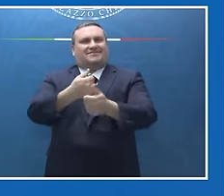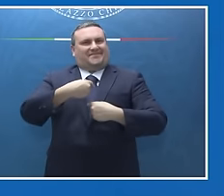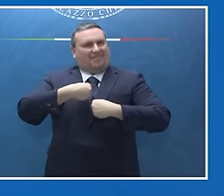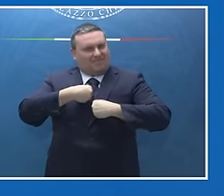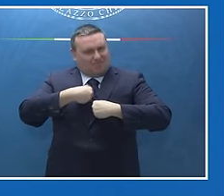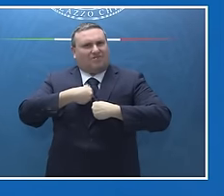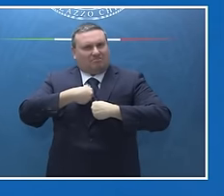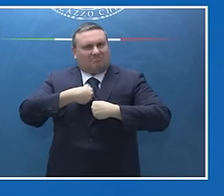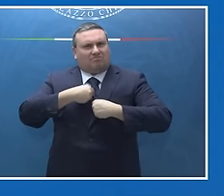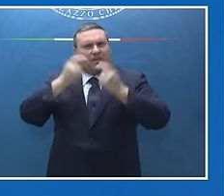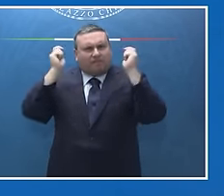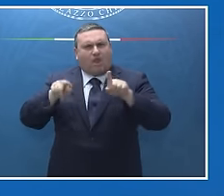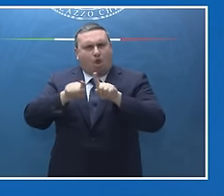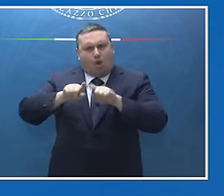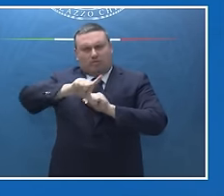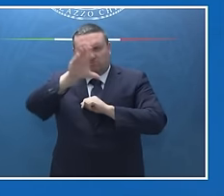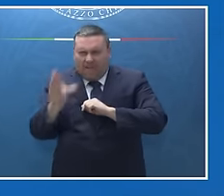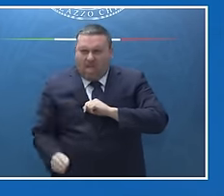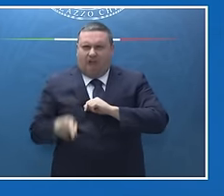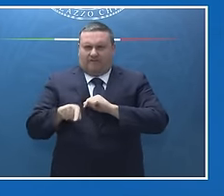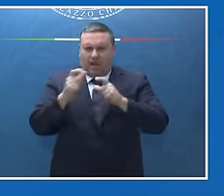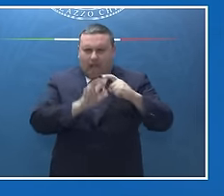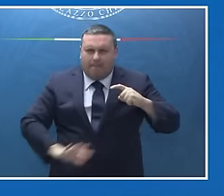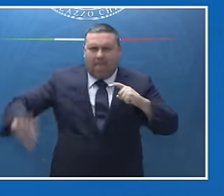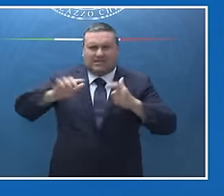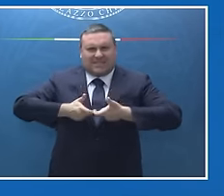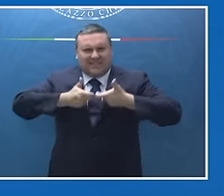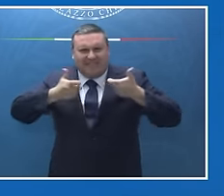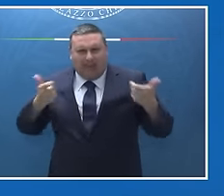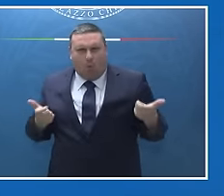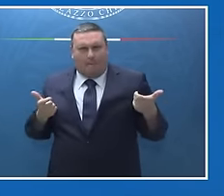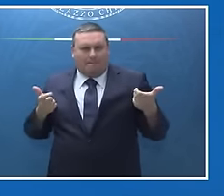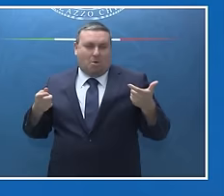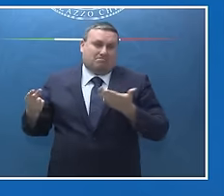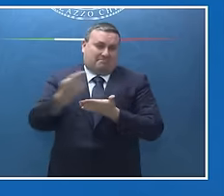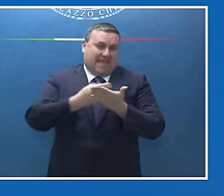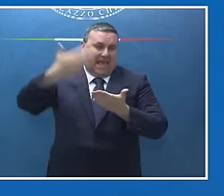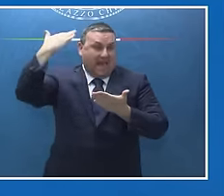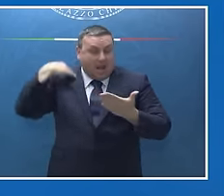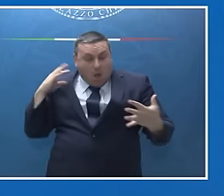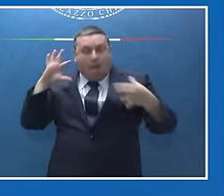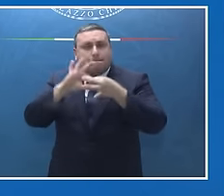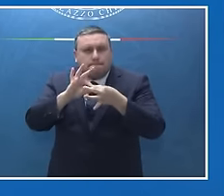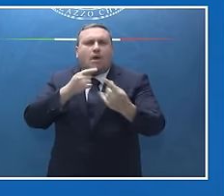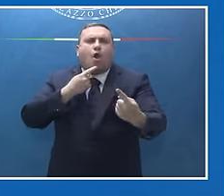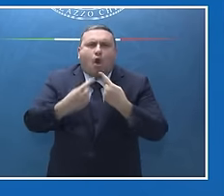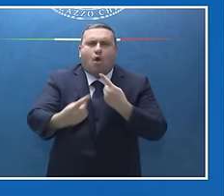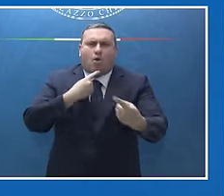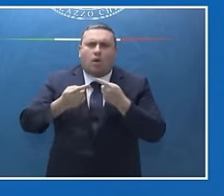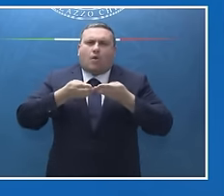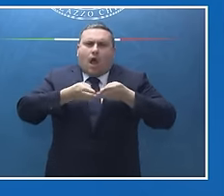cooperazione con le nazioni africane basato su un partenariato da pari a pari affinché queste nazioni